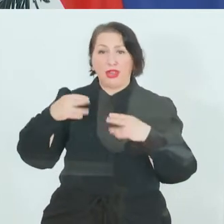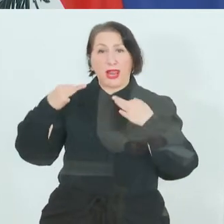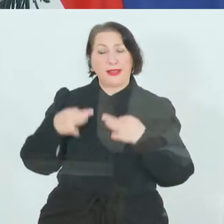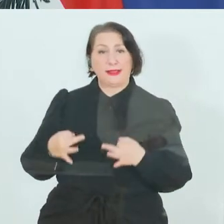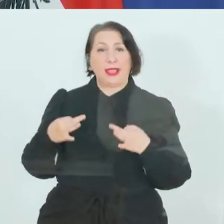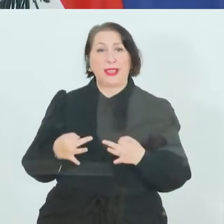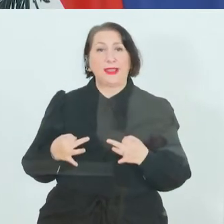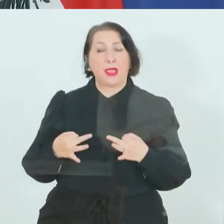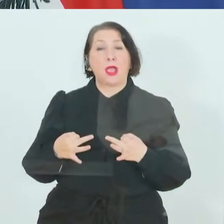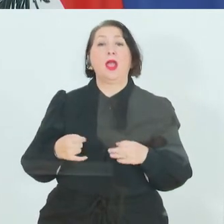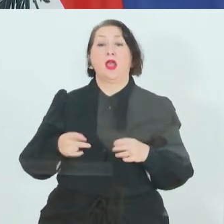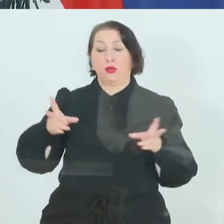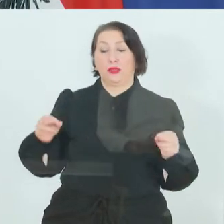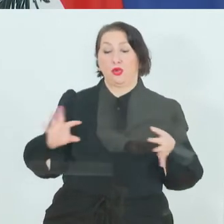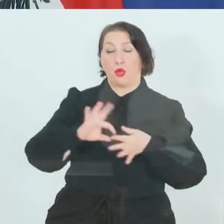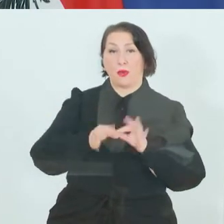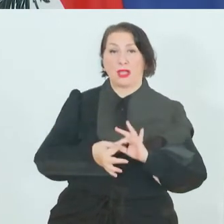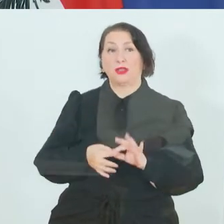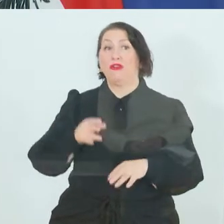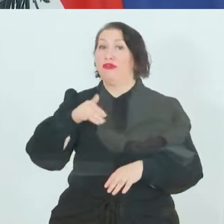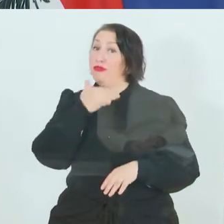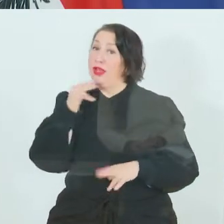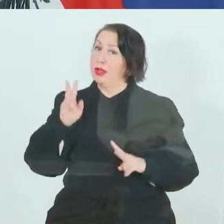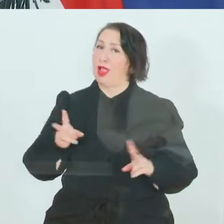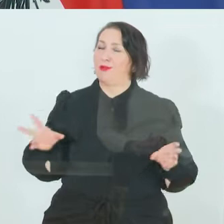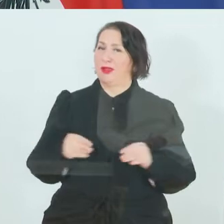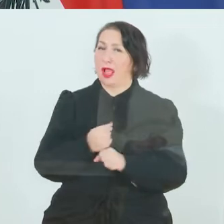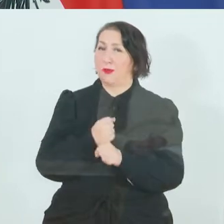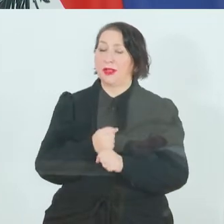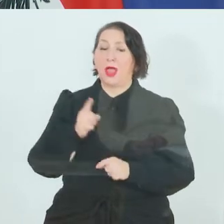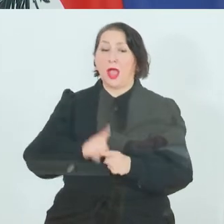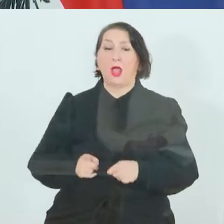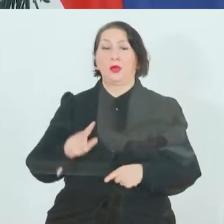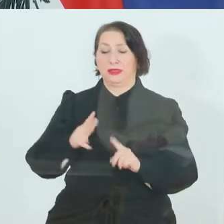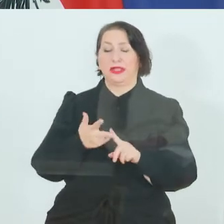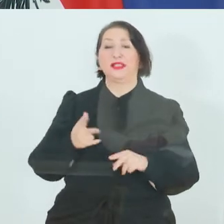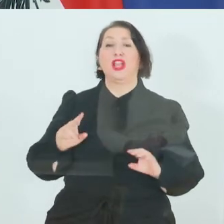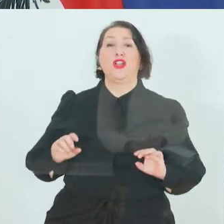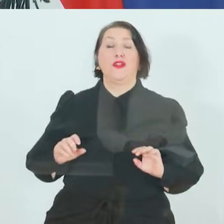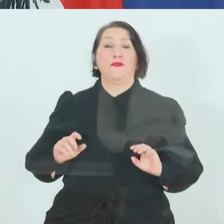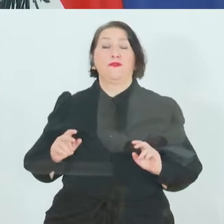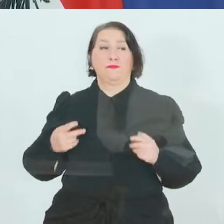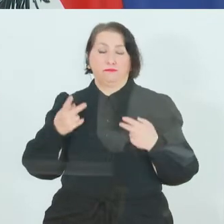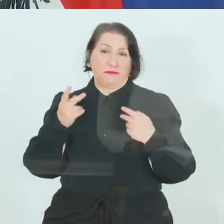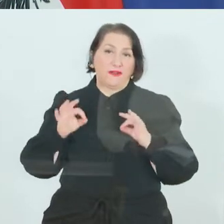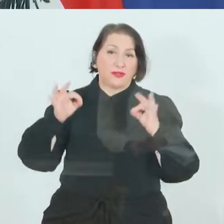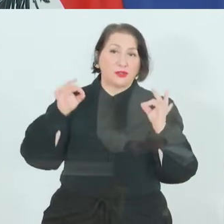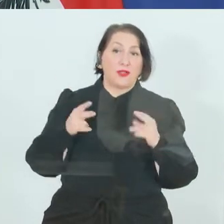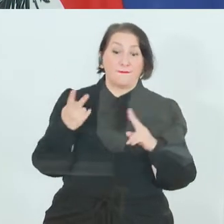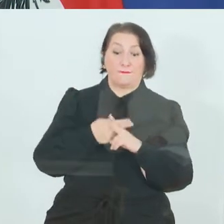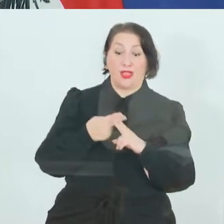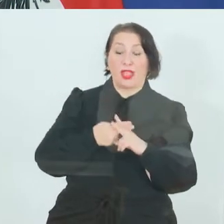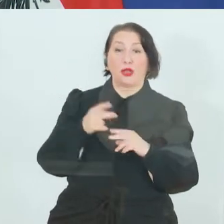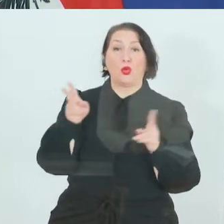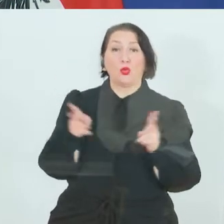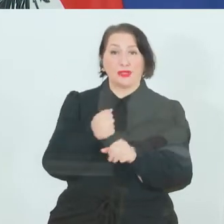Kooperation hier mitarbeiten und drittens auch die Qualifizierungsmaßnahmen während der Kurzarbeit. Für alle Unternehmen mit